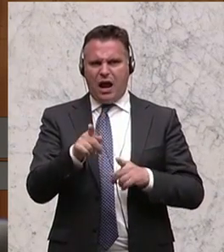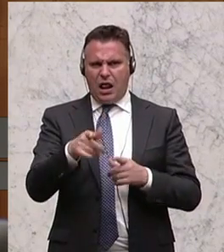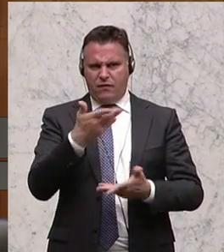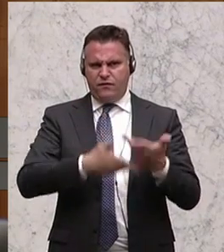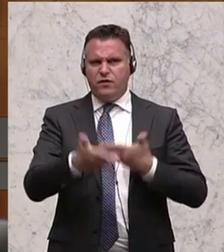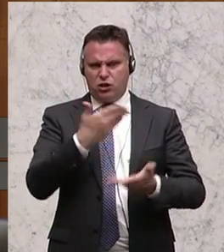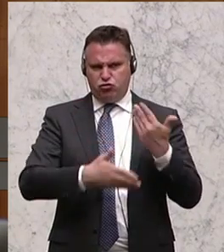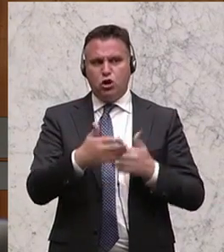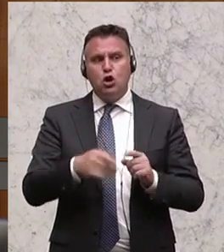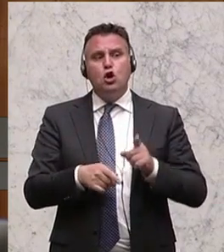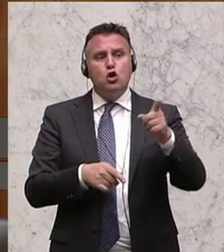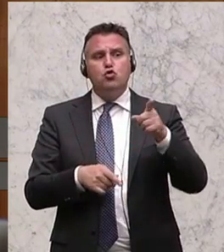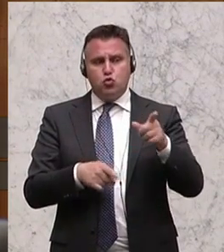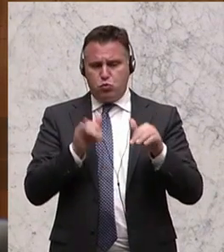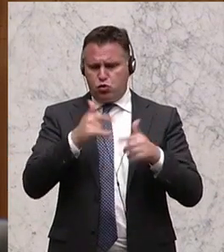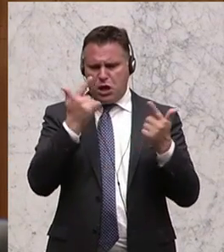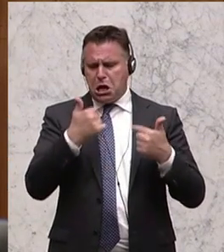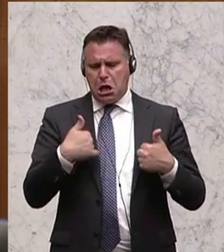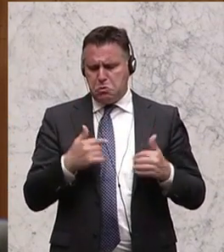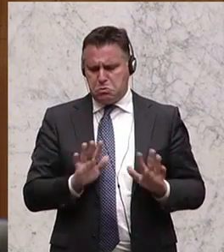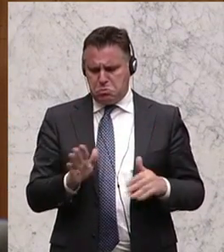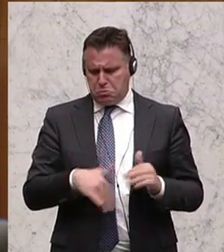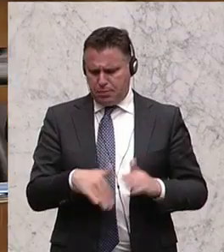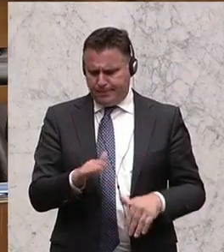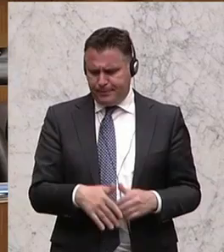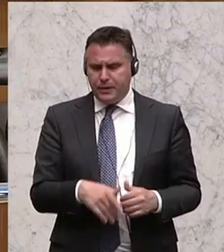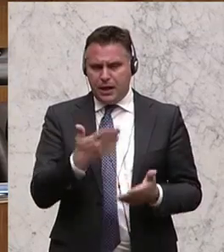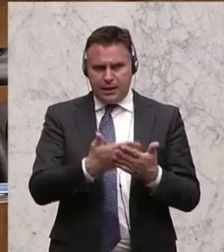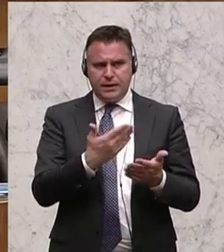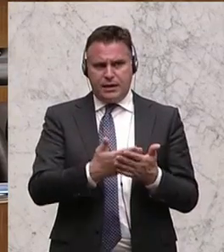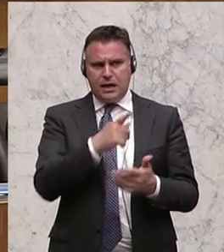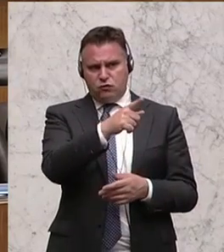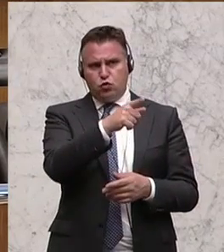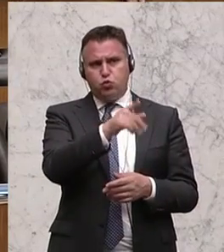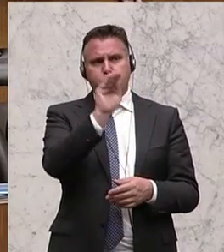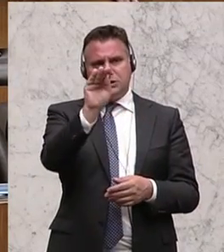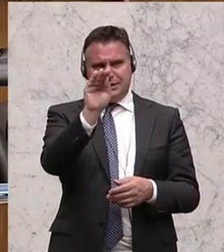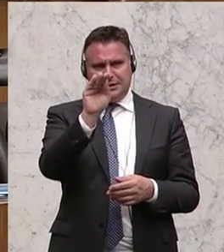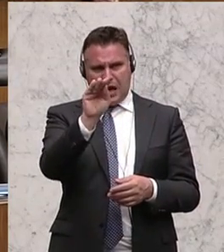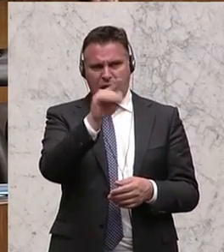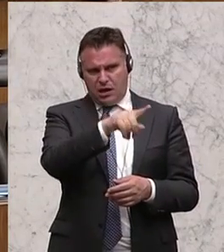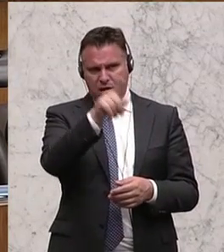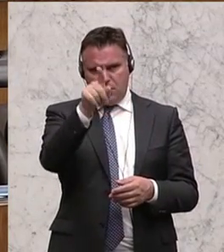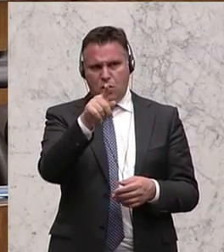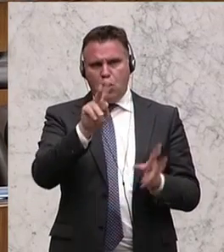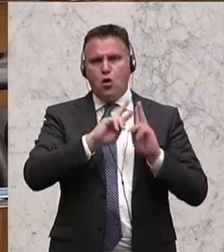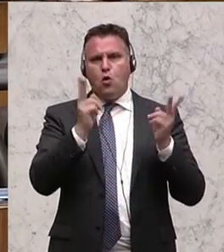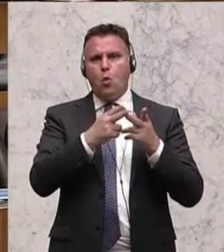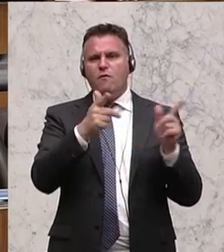Sie erklären, das müssen nicht wir erklären. Also sagen Sie, richten Sie der Vorsitzenden des